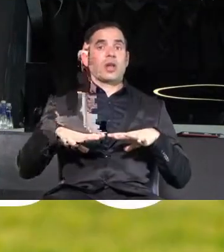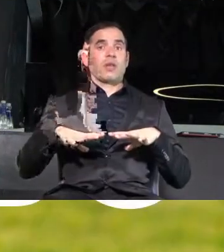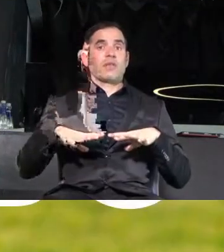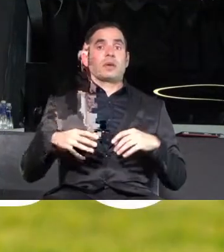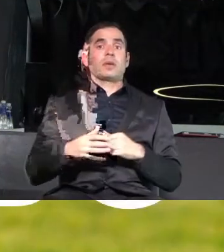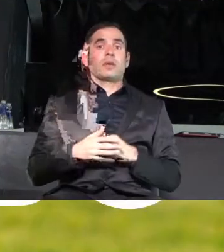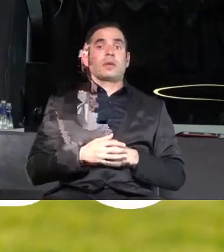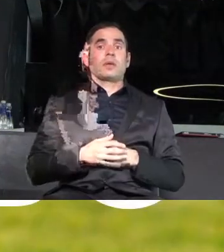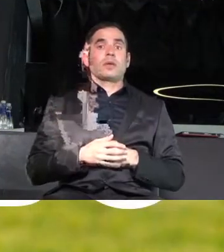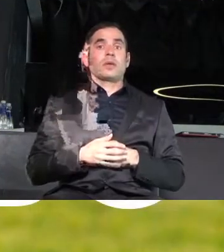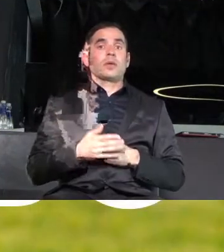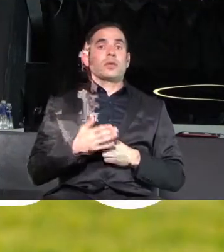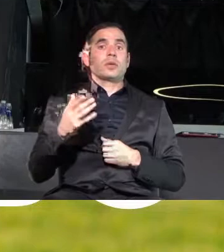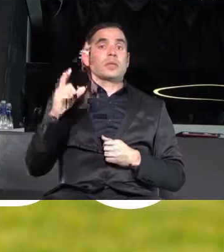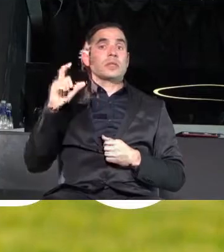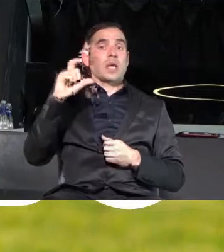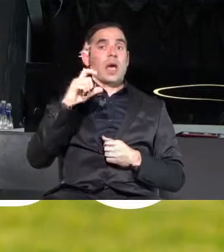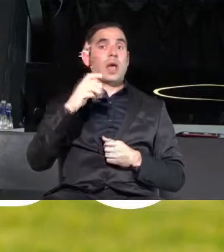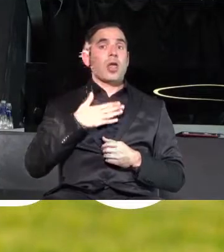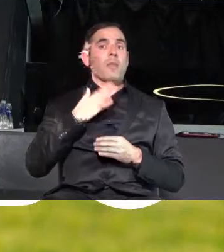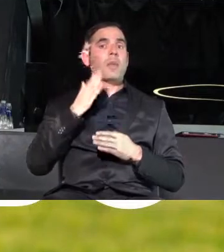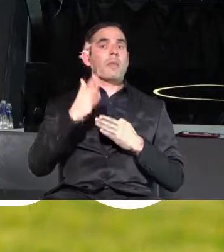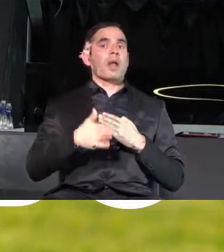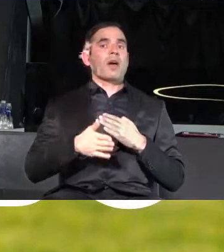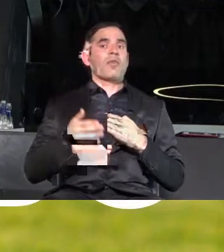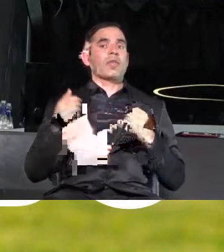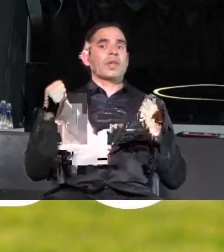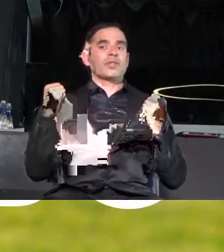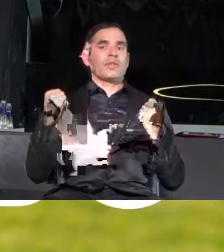че Сара има право на живот.